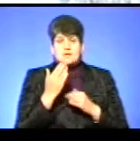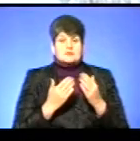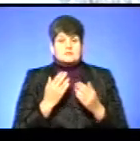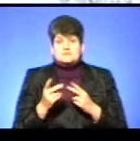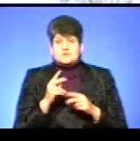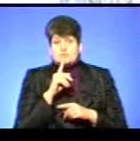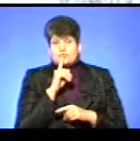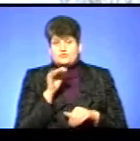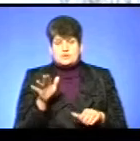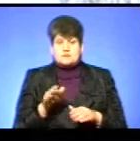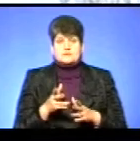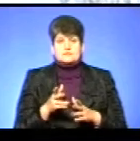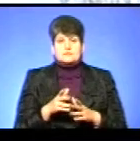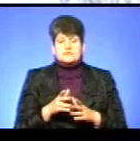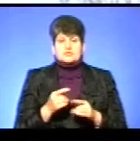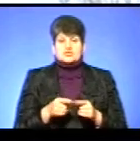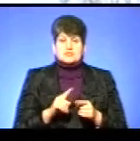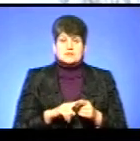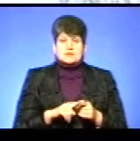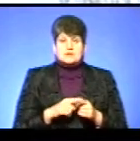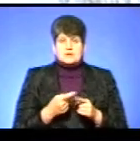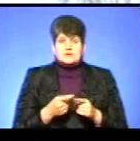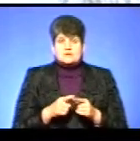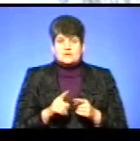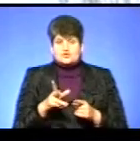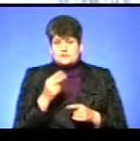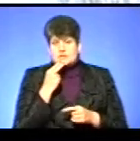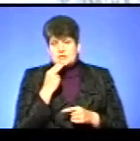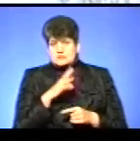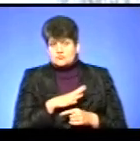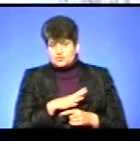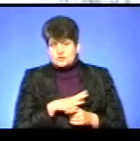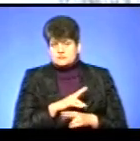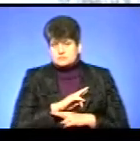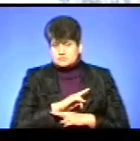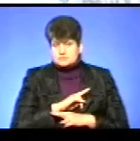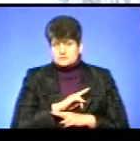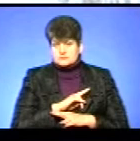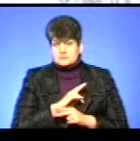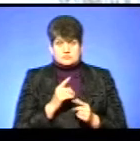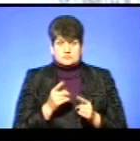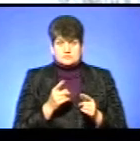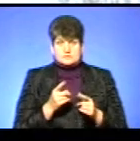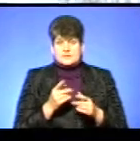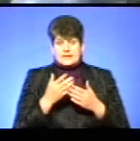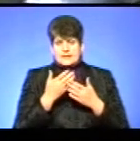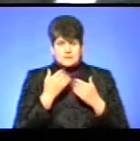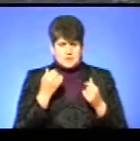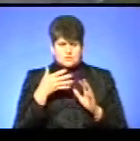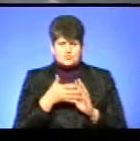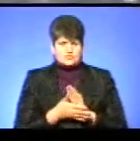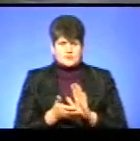мовчають. З якого дня почали гинути птиць? Чи це є так, вони чогось наїлися, чи це просто, ну, немає розуміння.